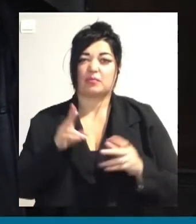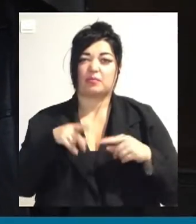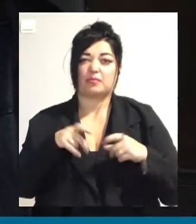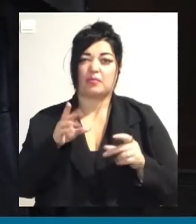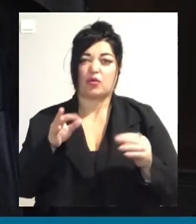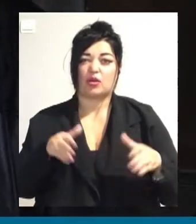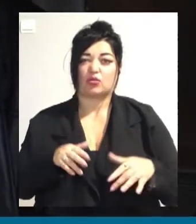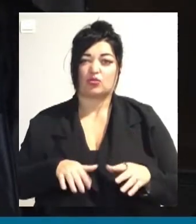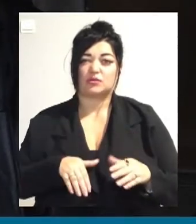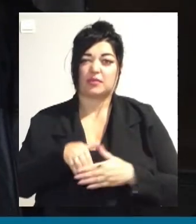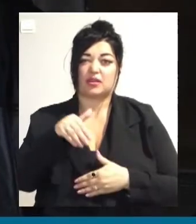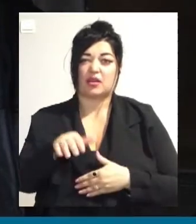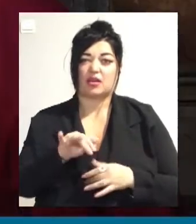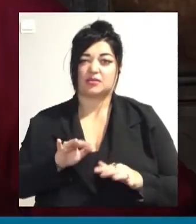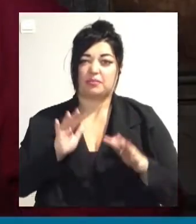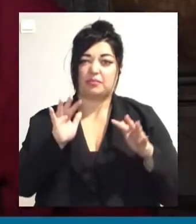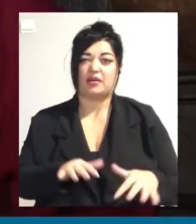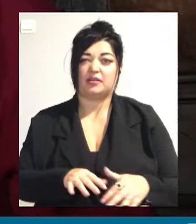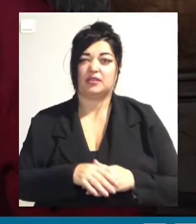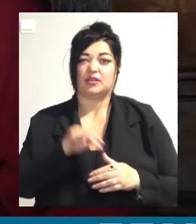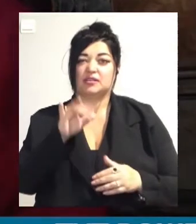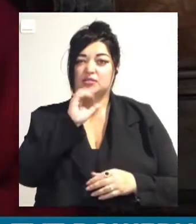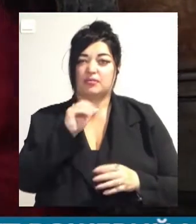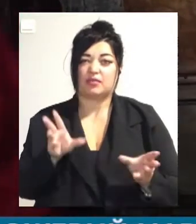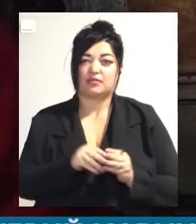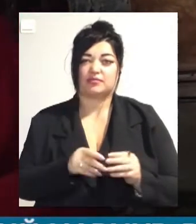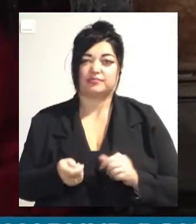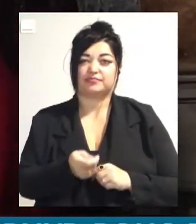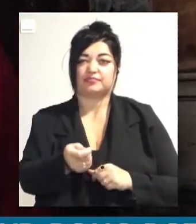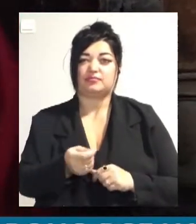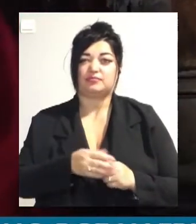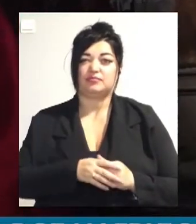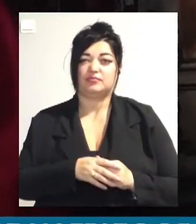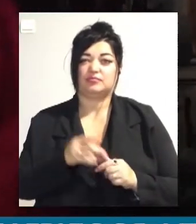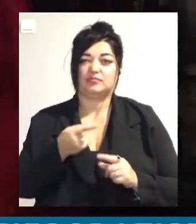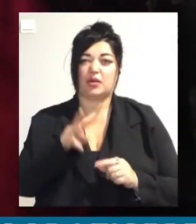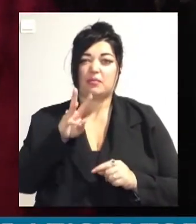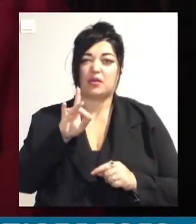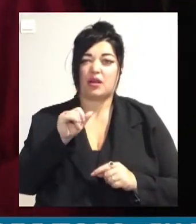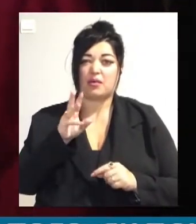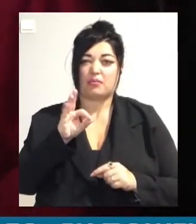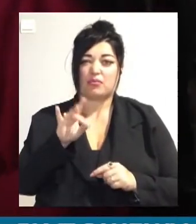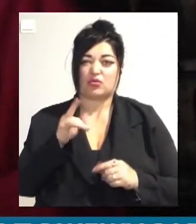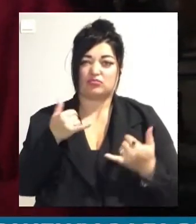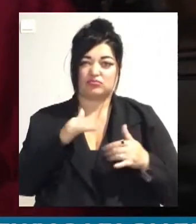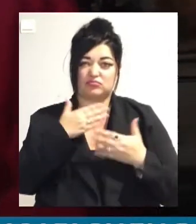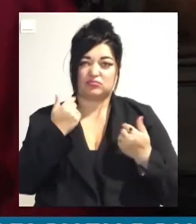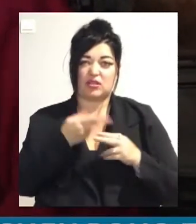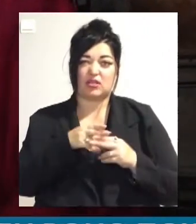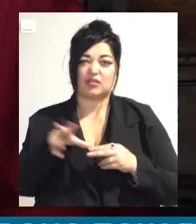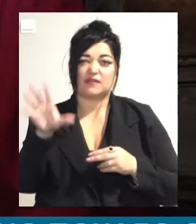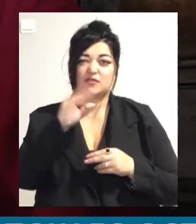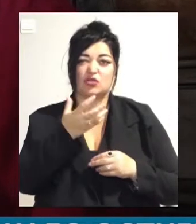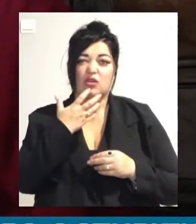все-таки знайшов собаку і повернувся з неї на балкон. Тут розовий мрамор, воно все нагрелось. І після того, як пожеж